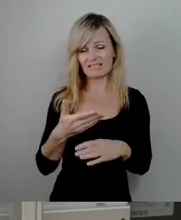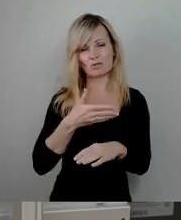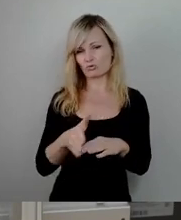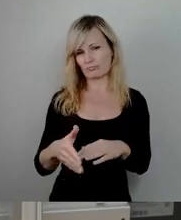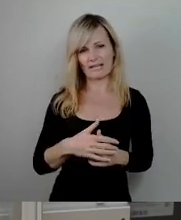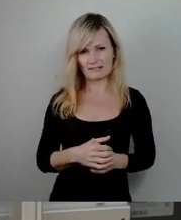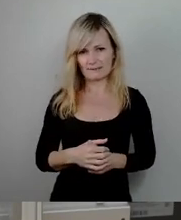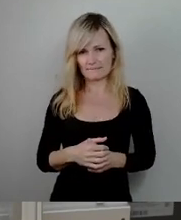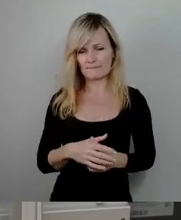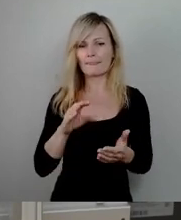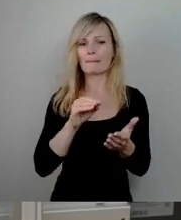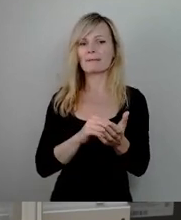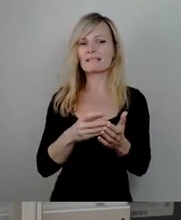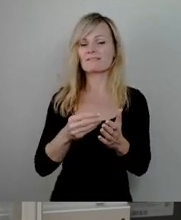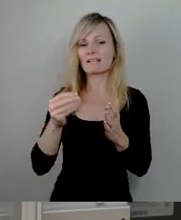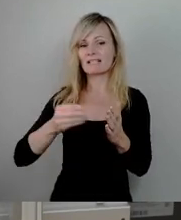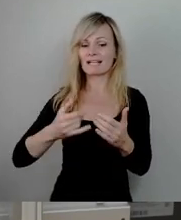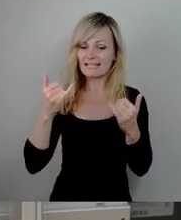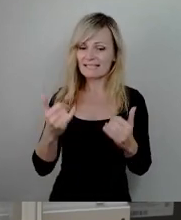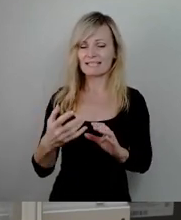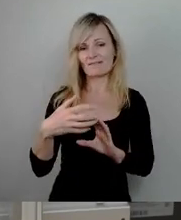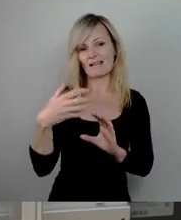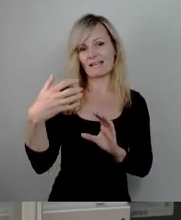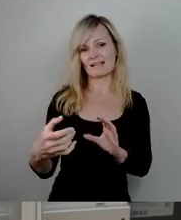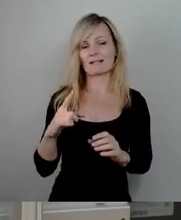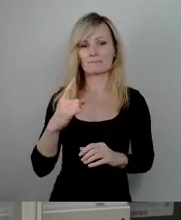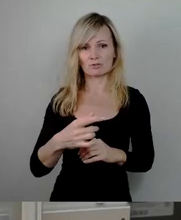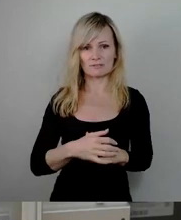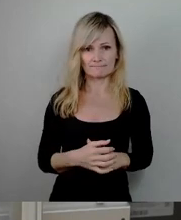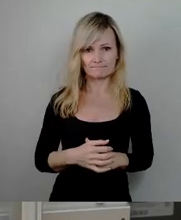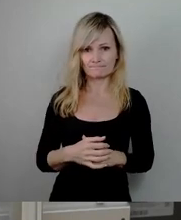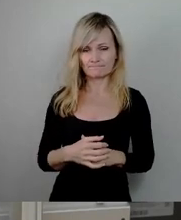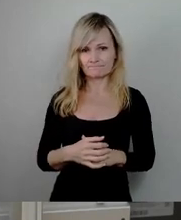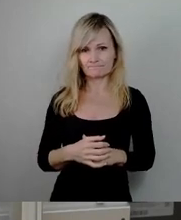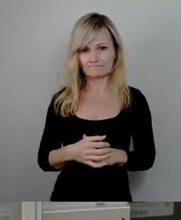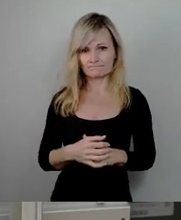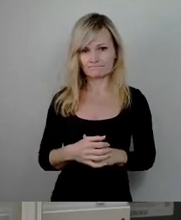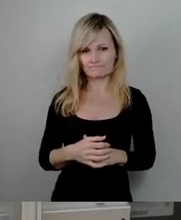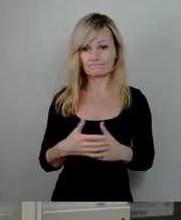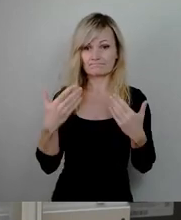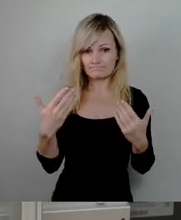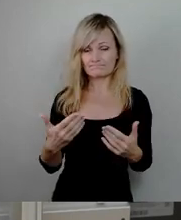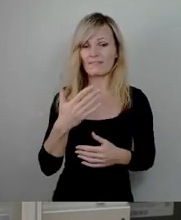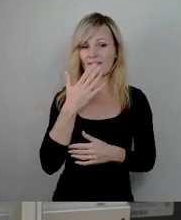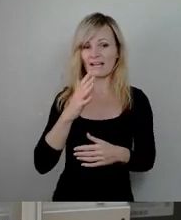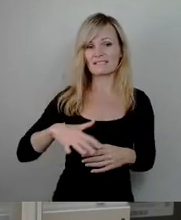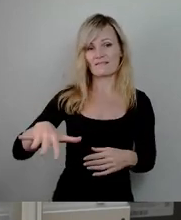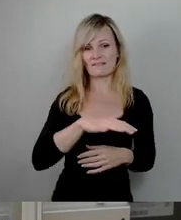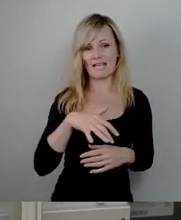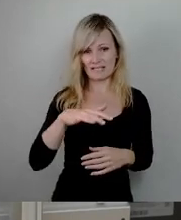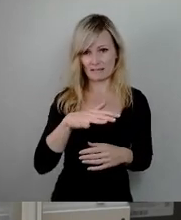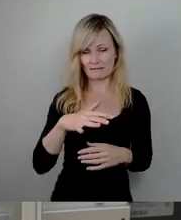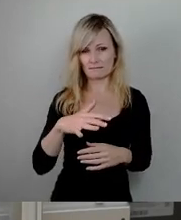Mietvertrag jetzt verlängert werden muss, um eine fast durchgehende Bereitstellung der Wasserfläche für Freizeit und Schulsport